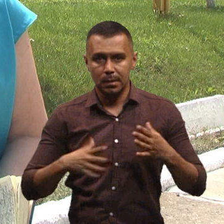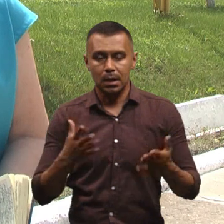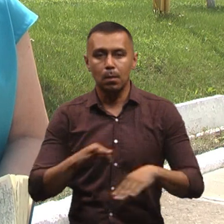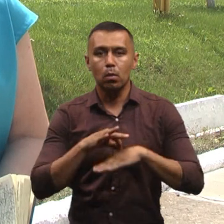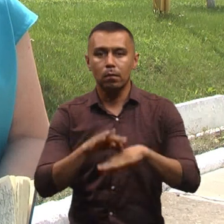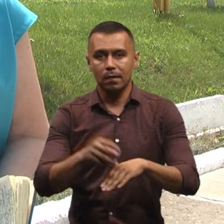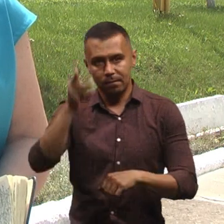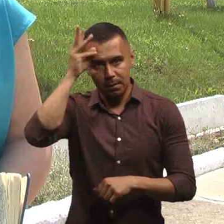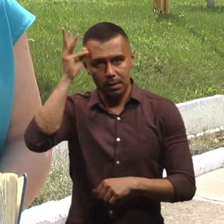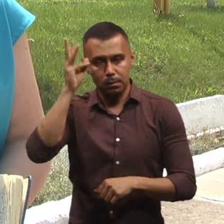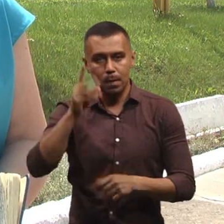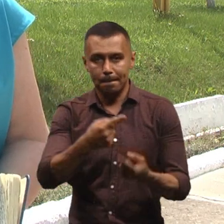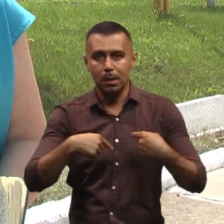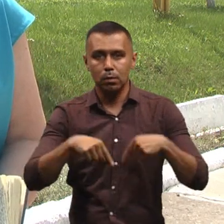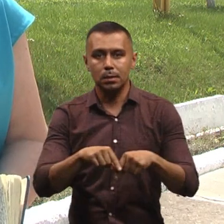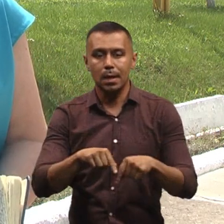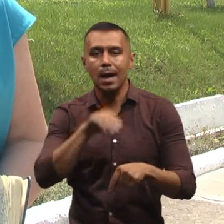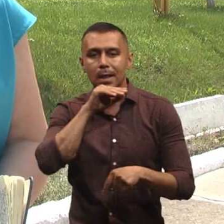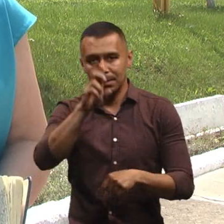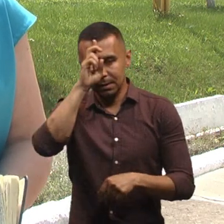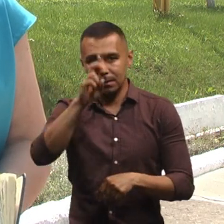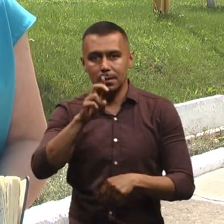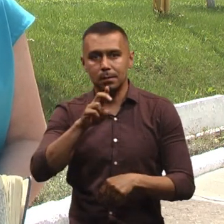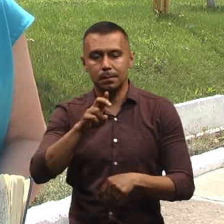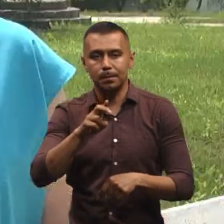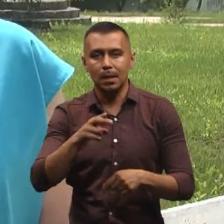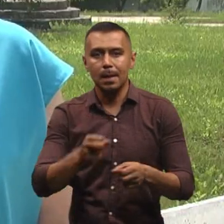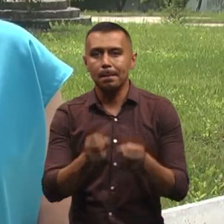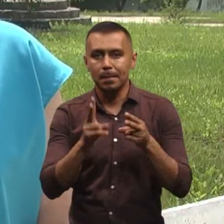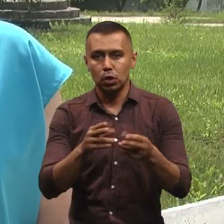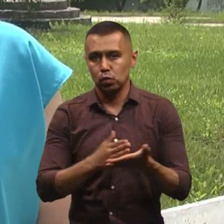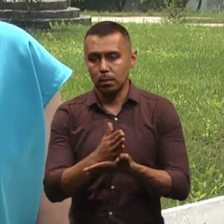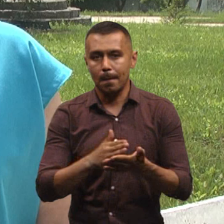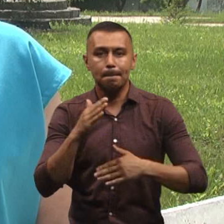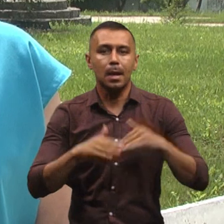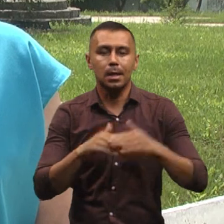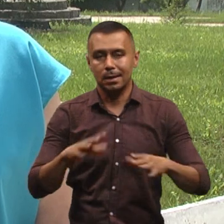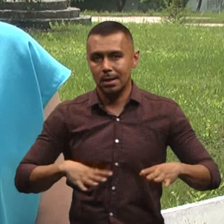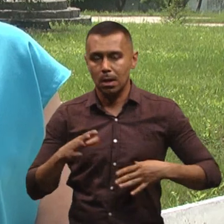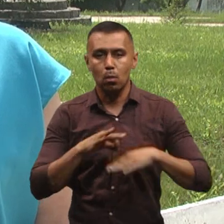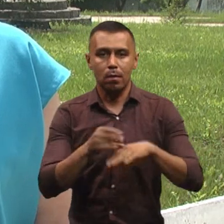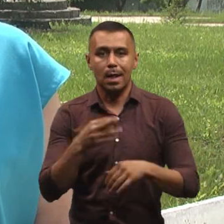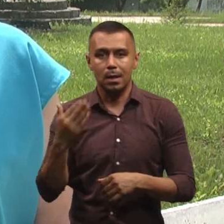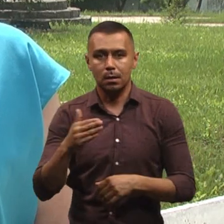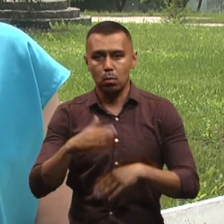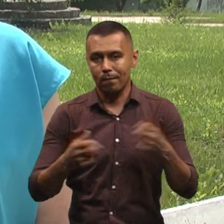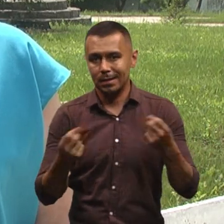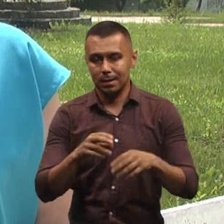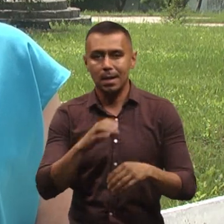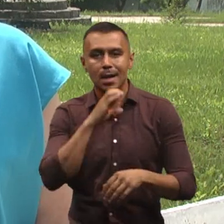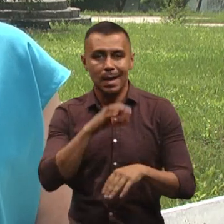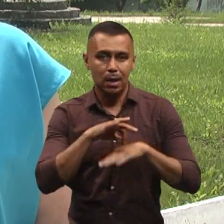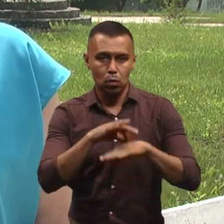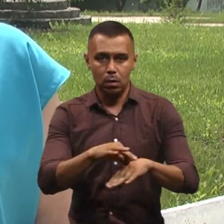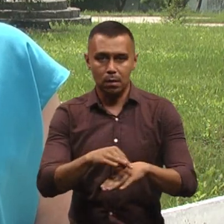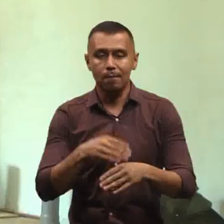який проводився в Хмельницькому підрозділі Академії державної пенитенціарної служби. Практичний тренінг проводив для них професійний кінолог та